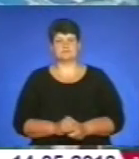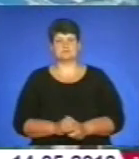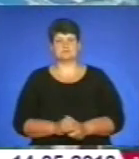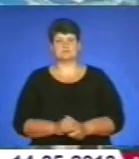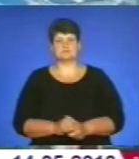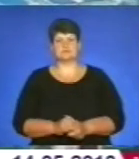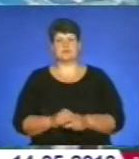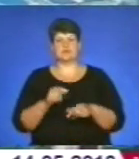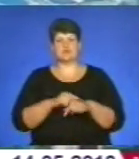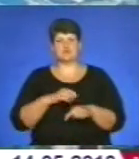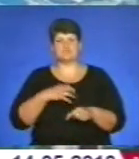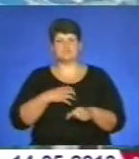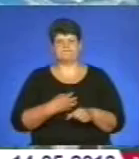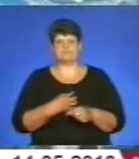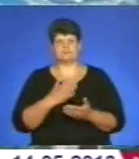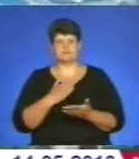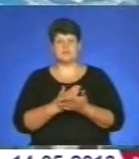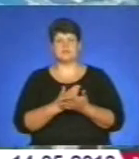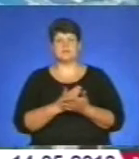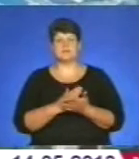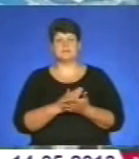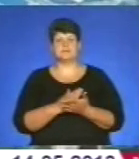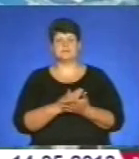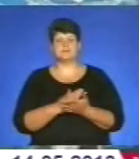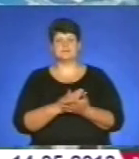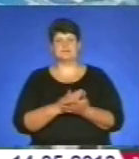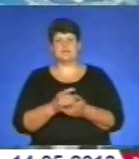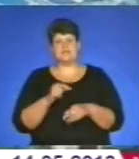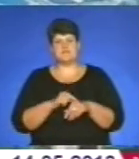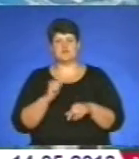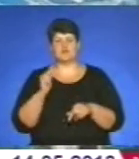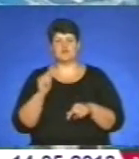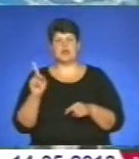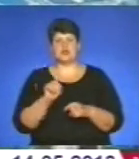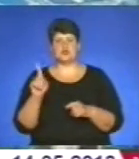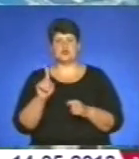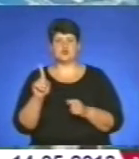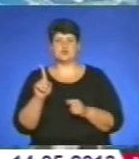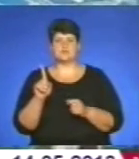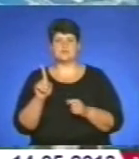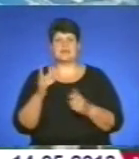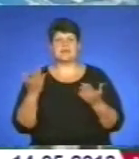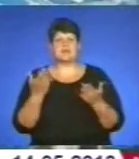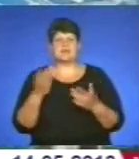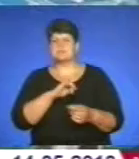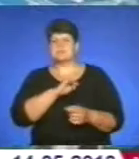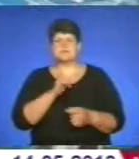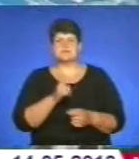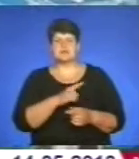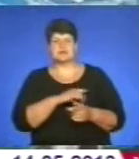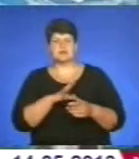Відчуття смутку так і є. Тому що ти відчуваєш, яким би міцним не був